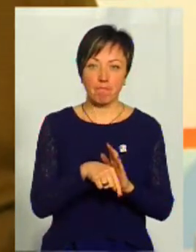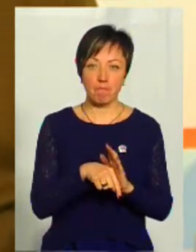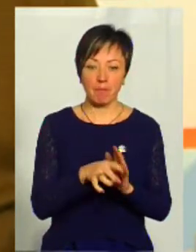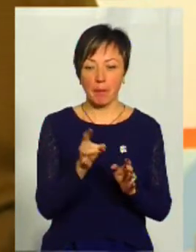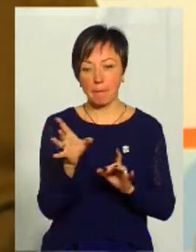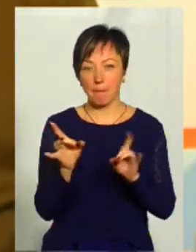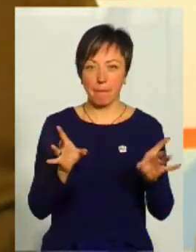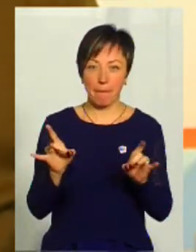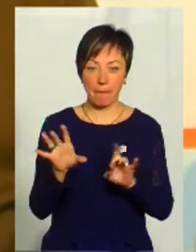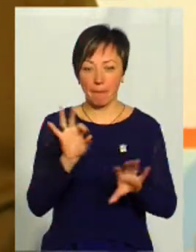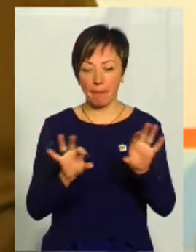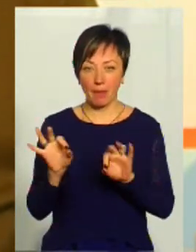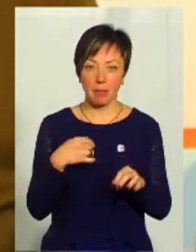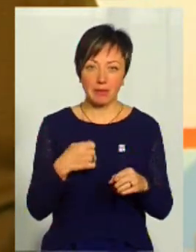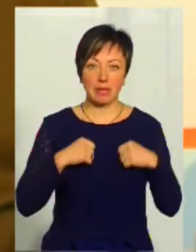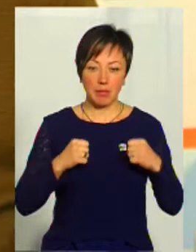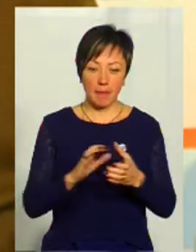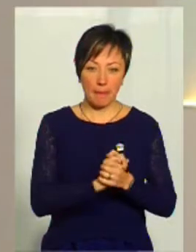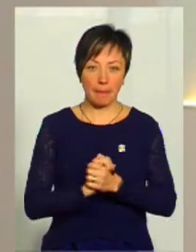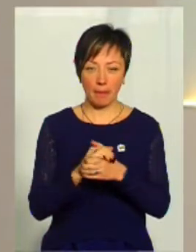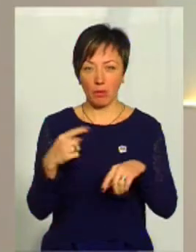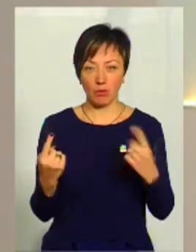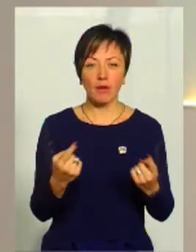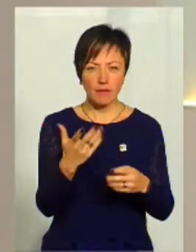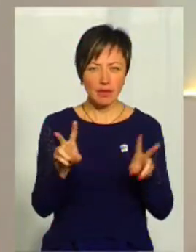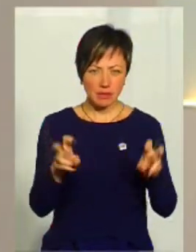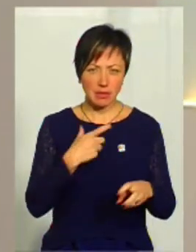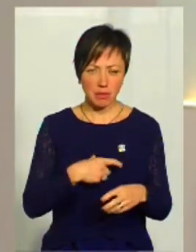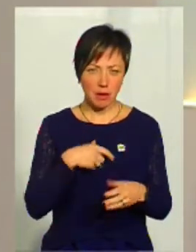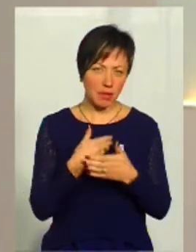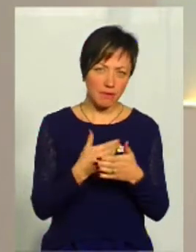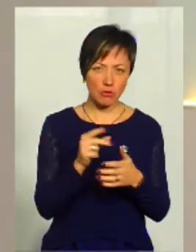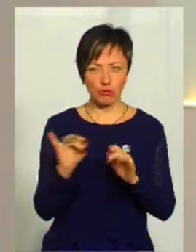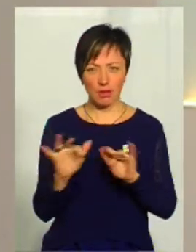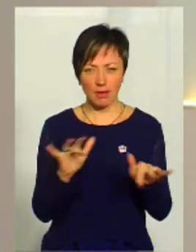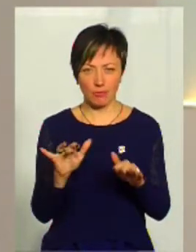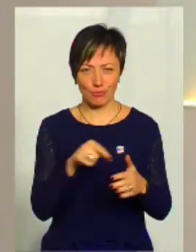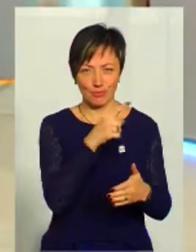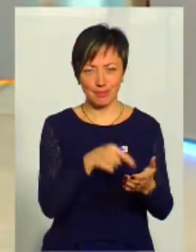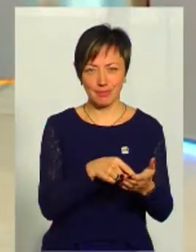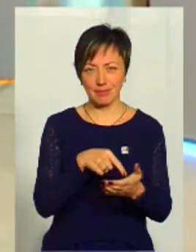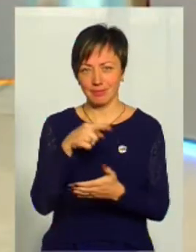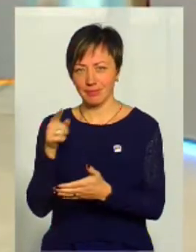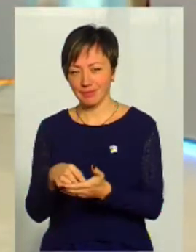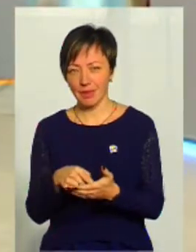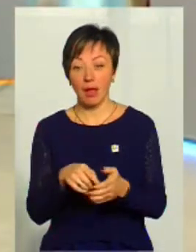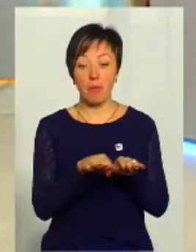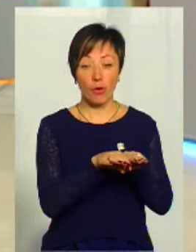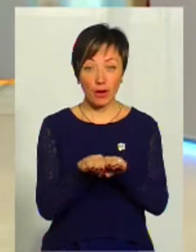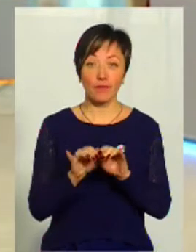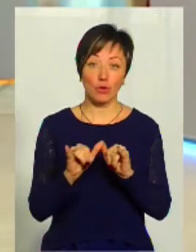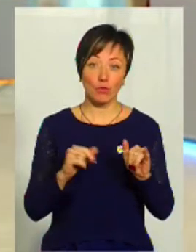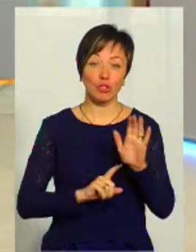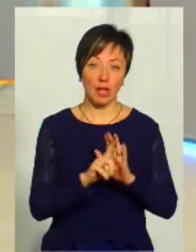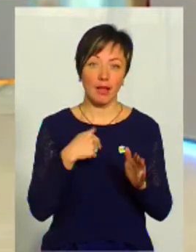І так ми стараємося триматися один кожен. Ви себе називаєте громадською активісткою чи діячкою? Ну, по рівню розвитку,